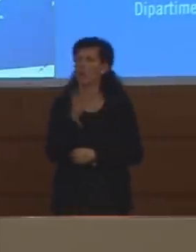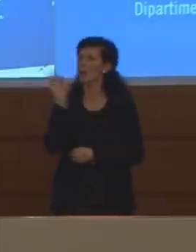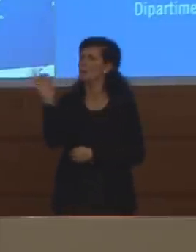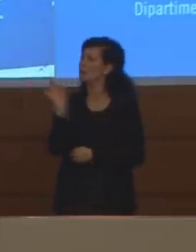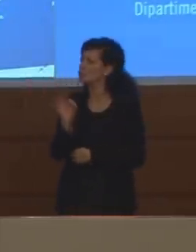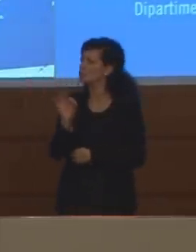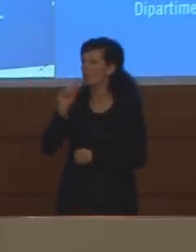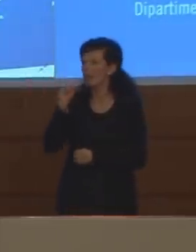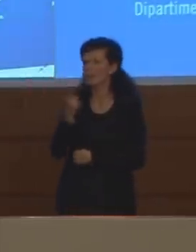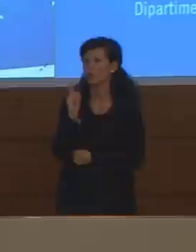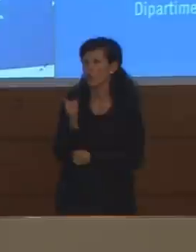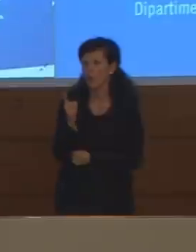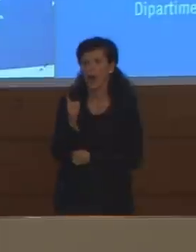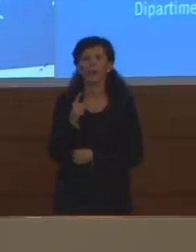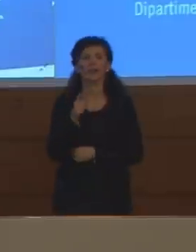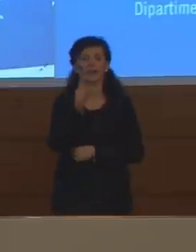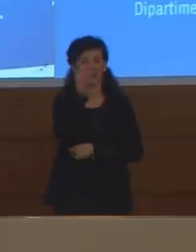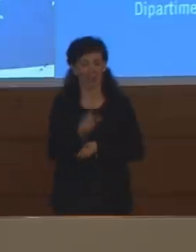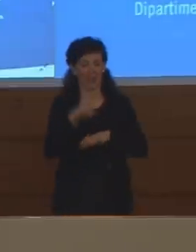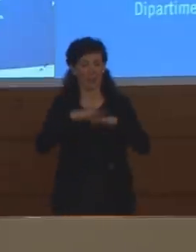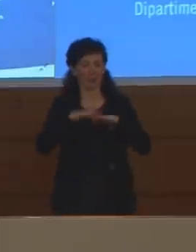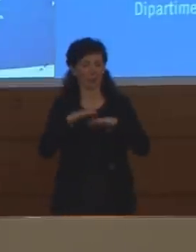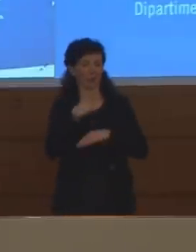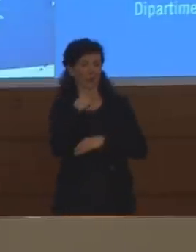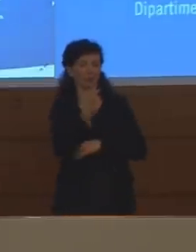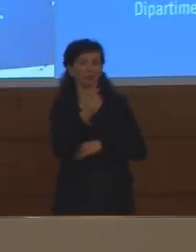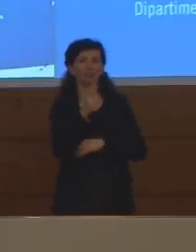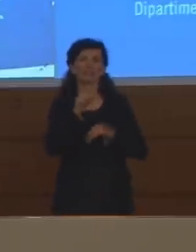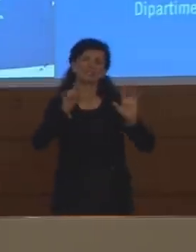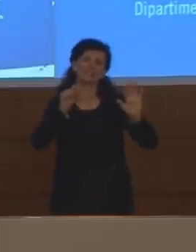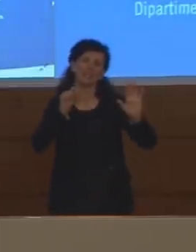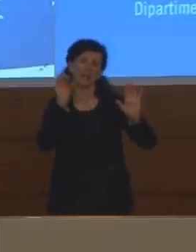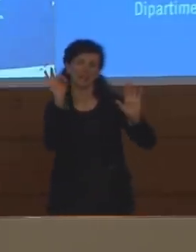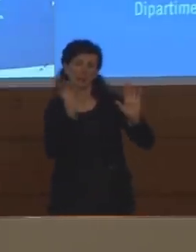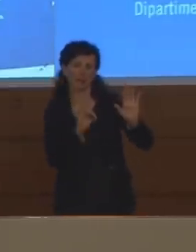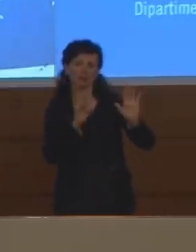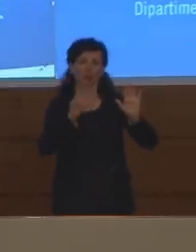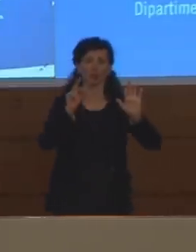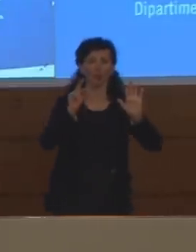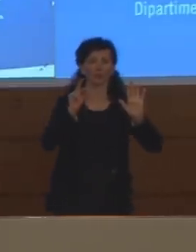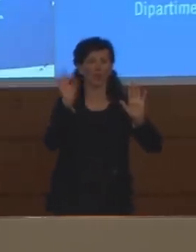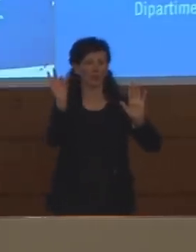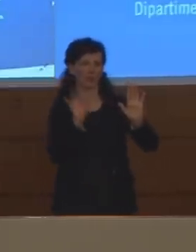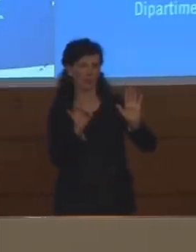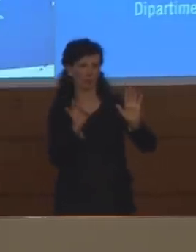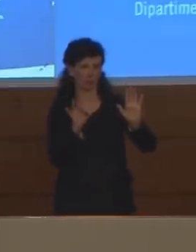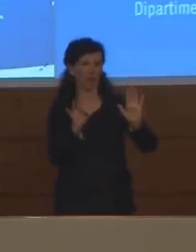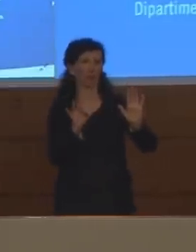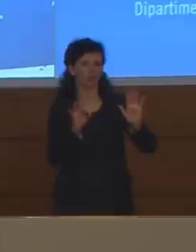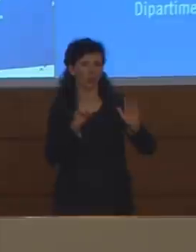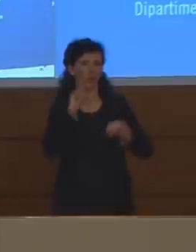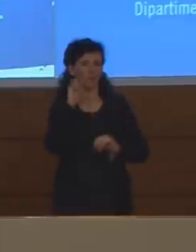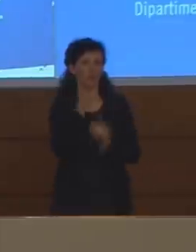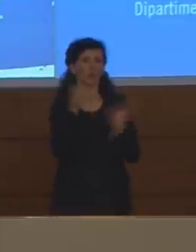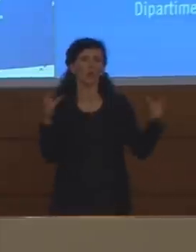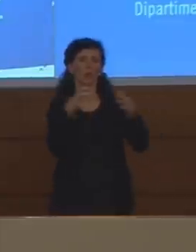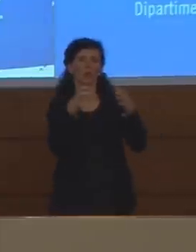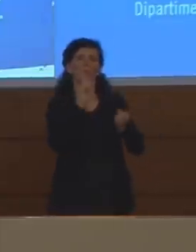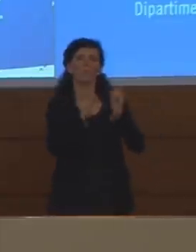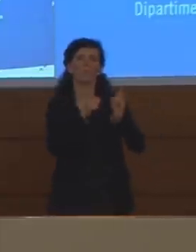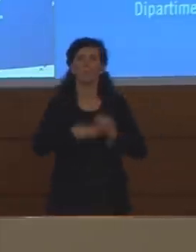Gli epidemiologi dicono 70% 80% ma quello che dicono gli epidemiologi è che ovviamente